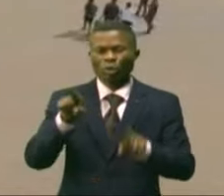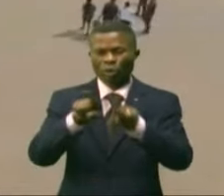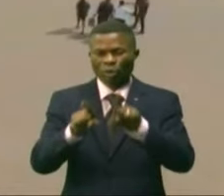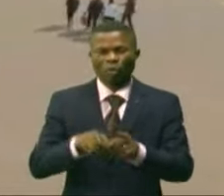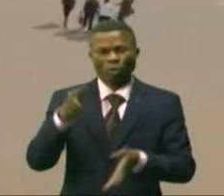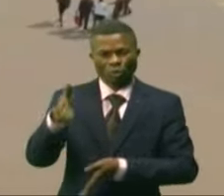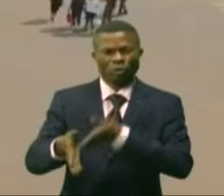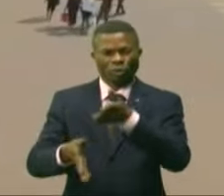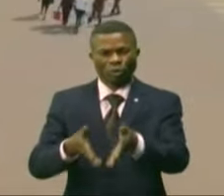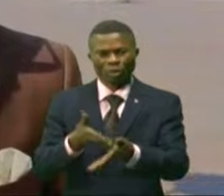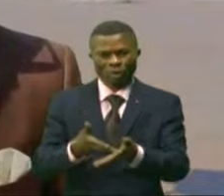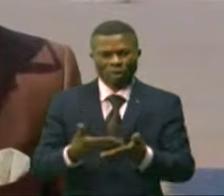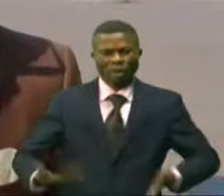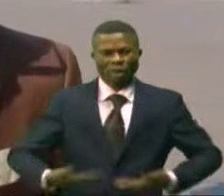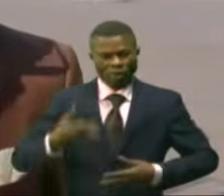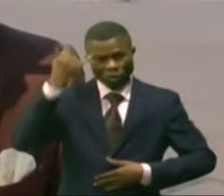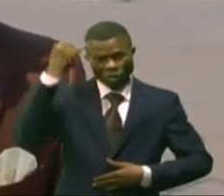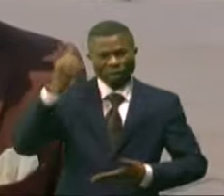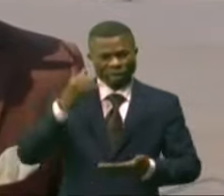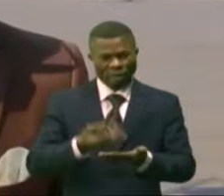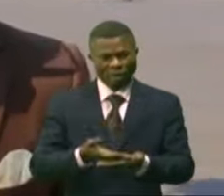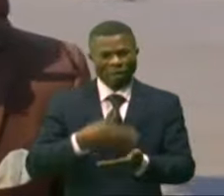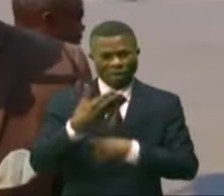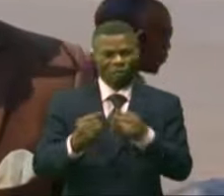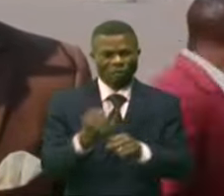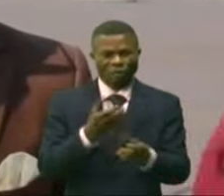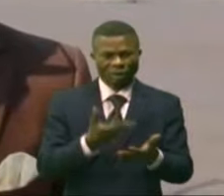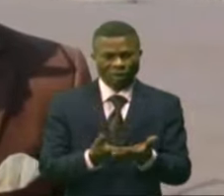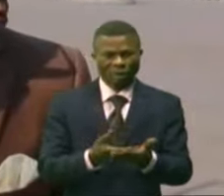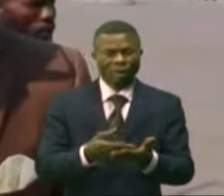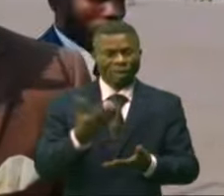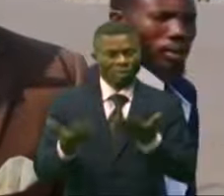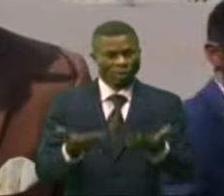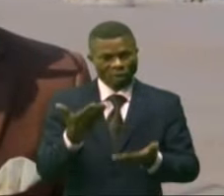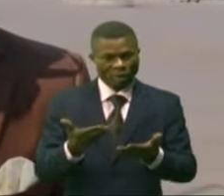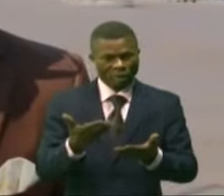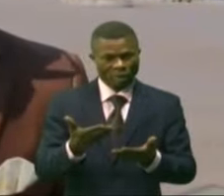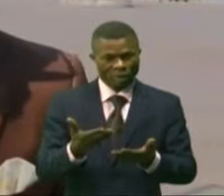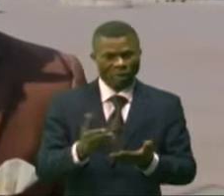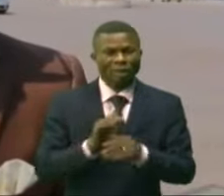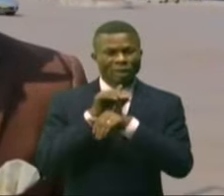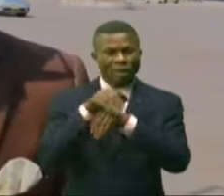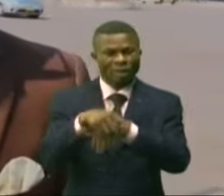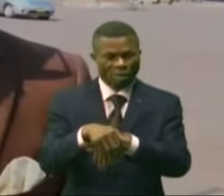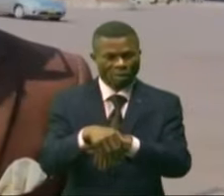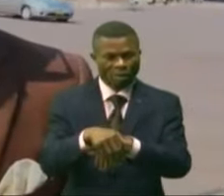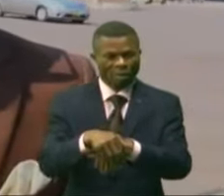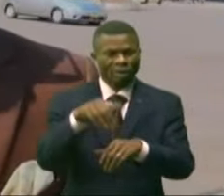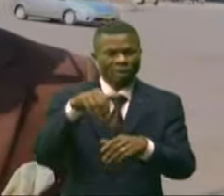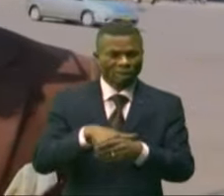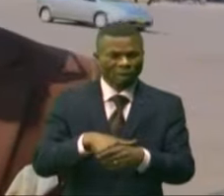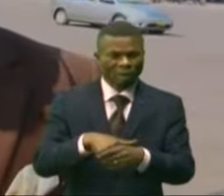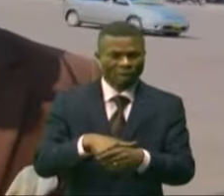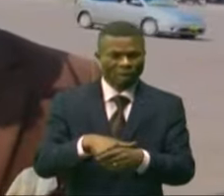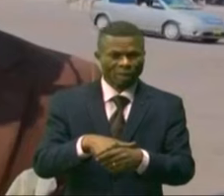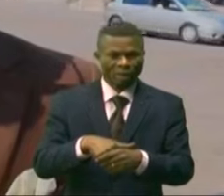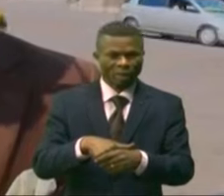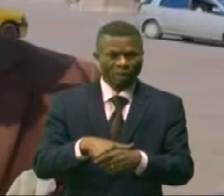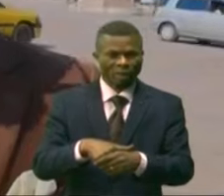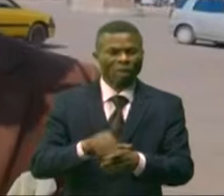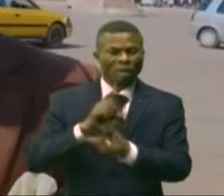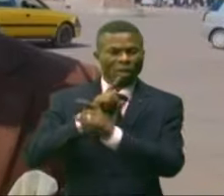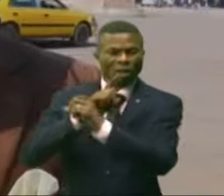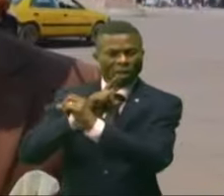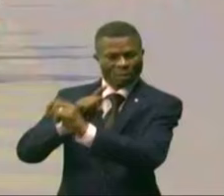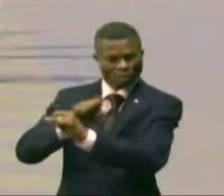salue donc sa façon de faire les choses. Je crois que ça fait partie aussi de la protection